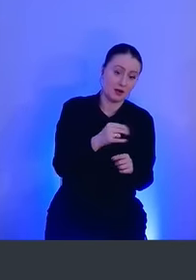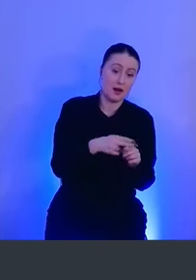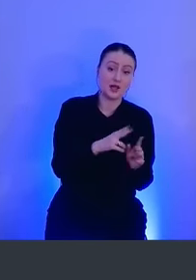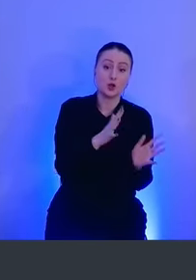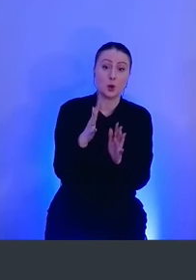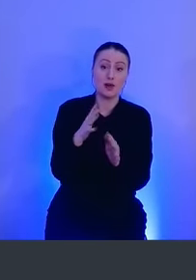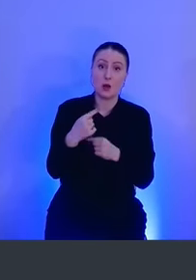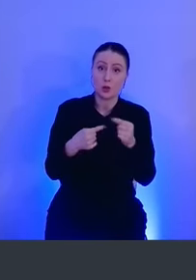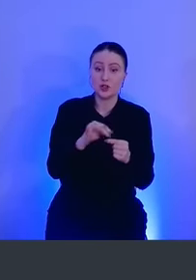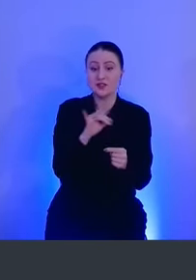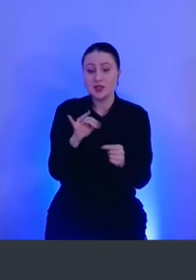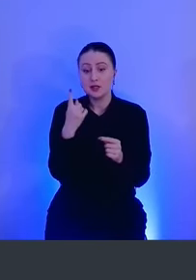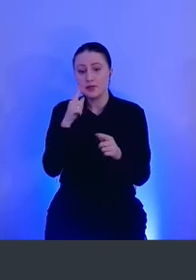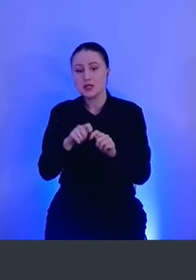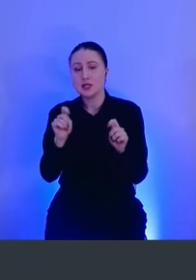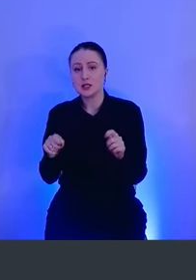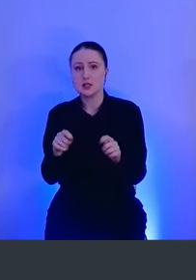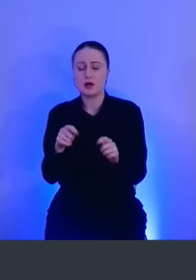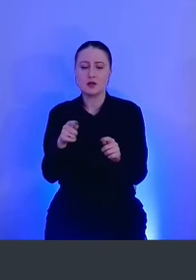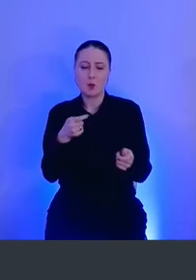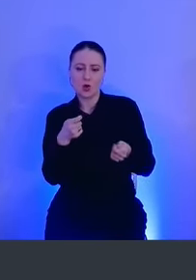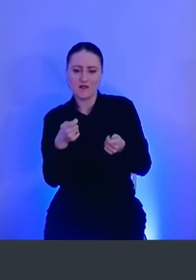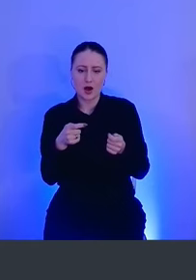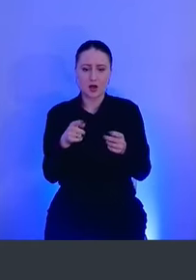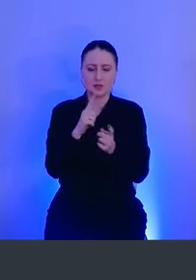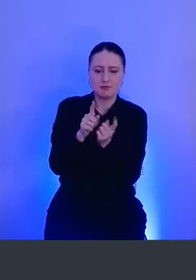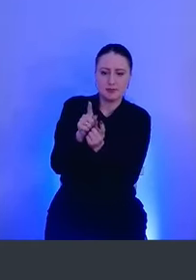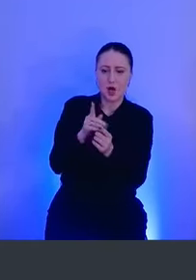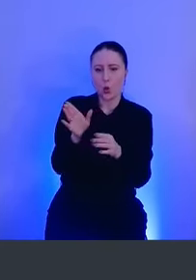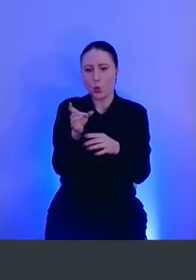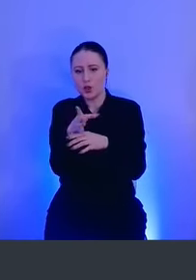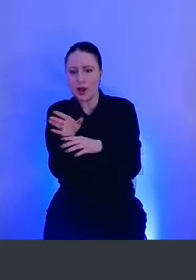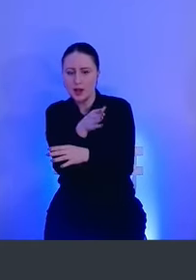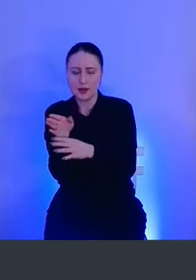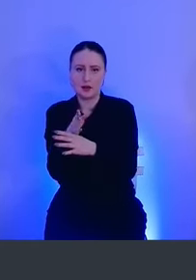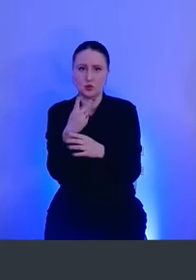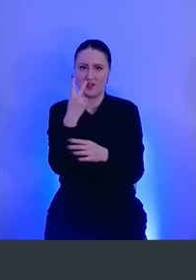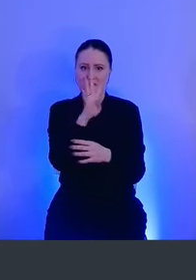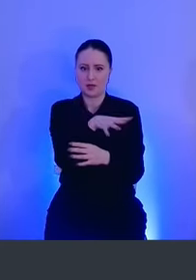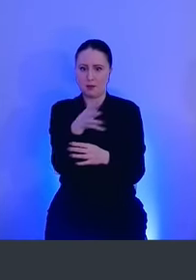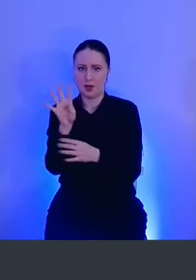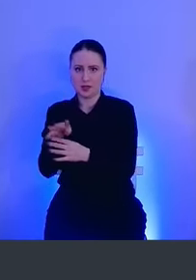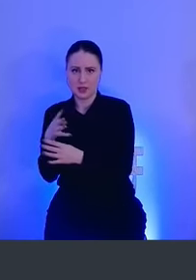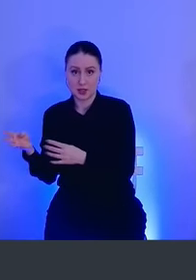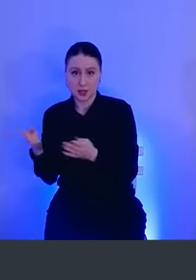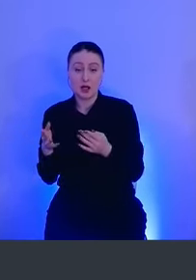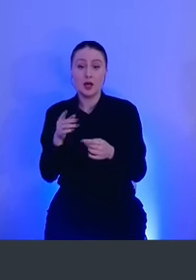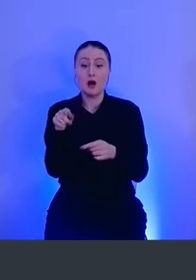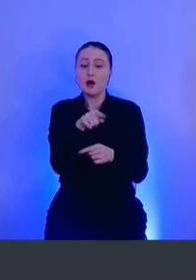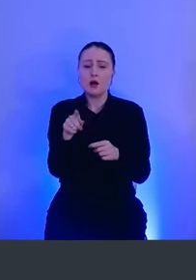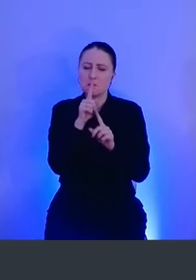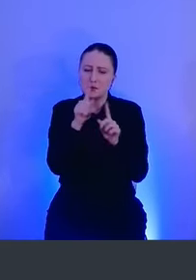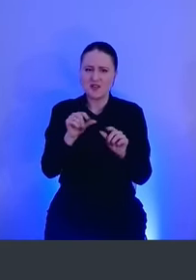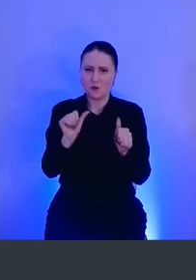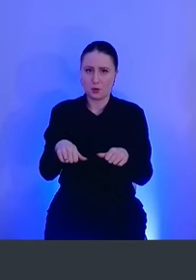процессов и создание модификации, удаления и разных операций с файлами. То есть две таблицы. И они имеют